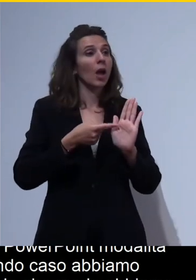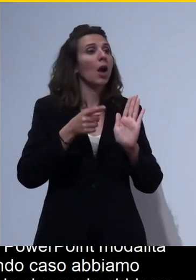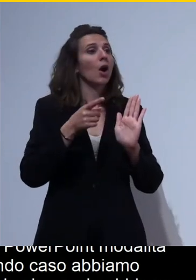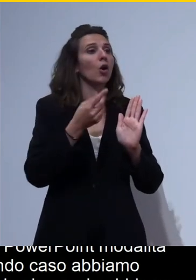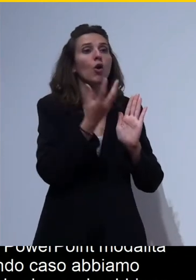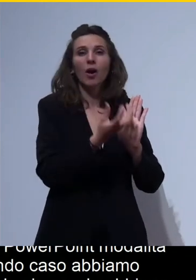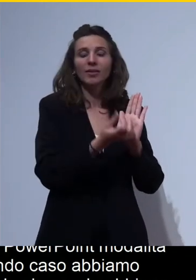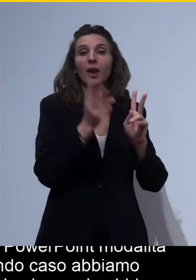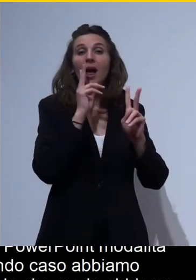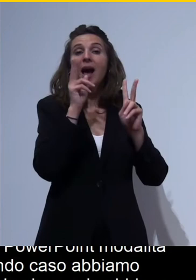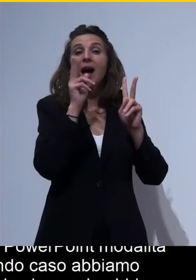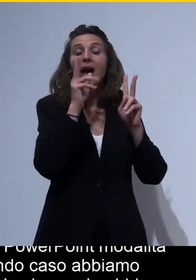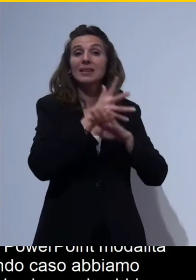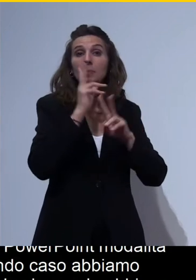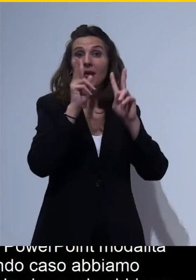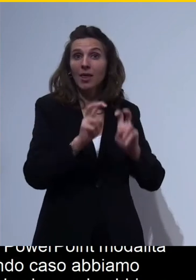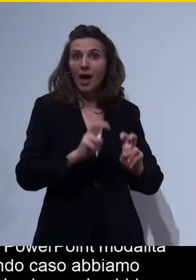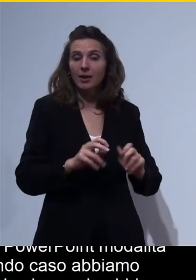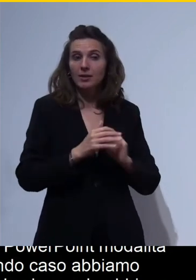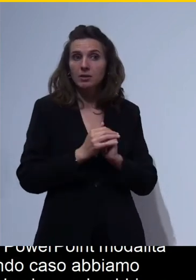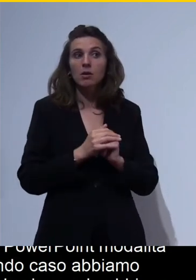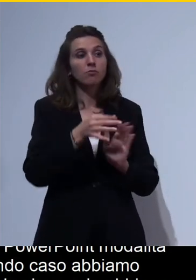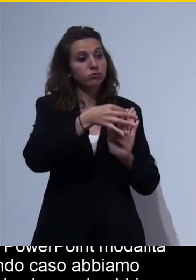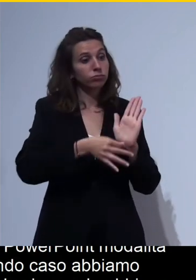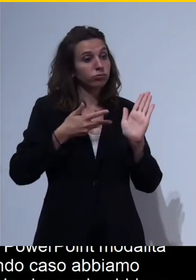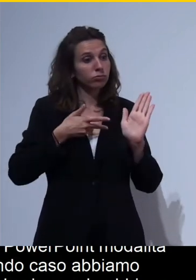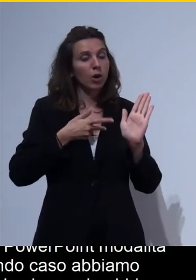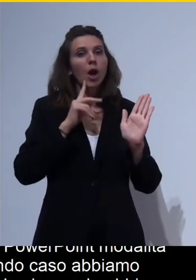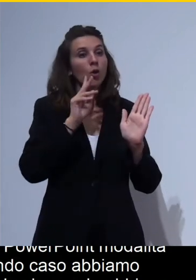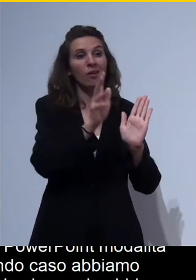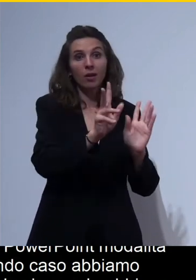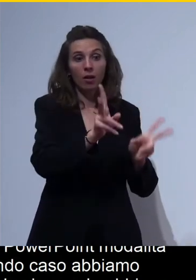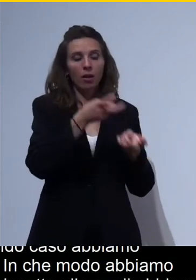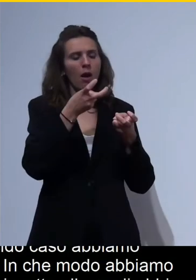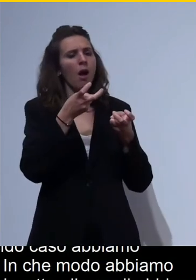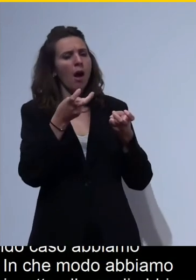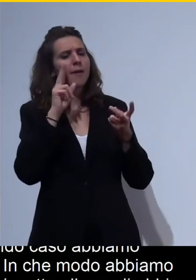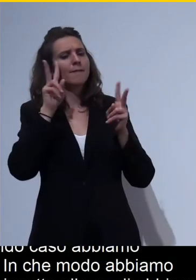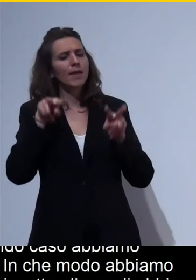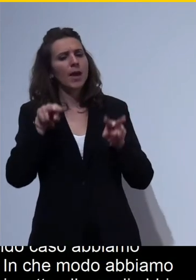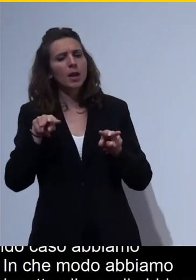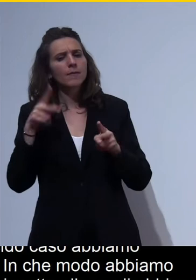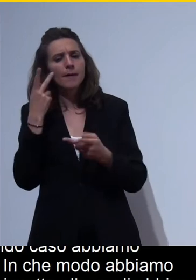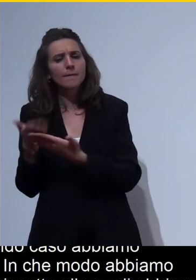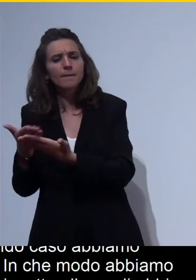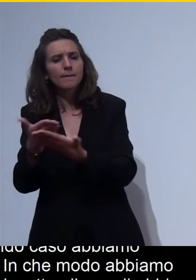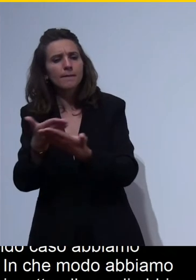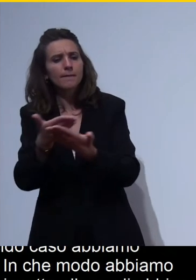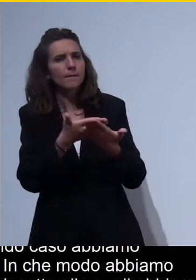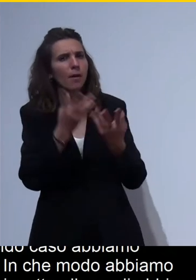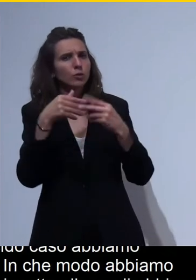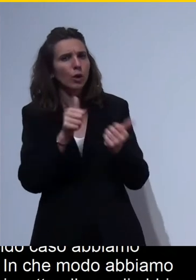rispetto alle quali abbiamo svolto le verifiche. Quindi vediamo a quali linee guida ci siamo